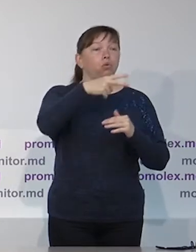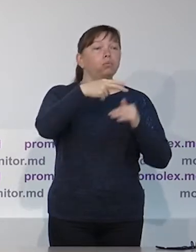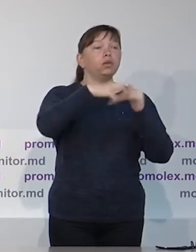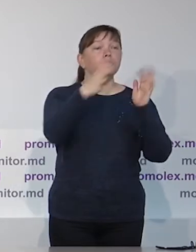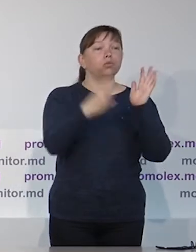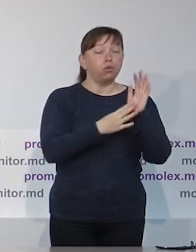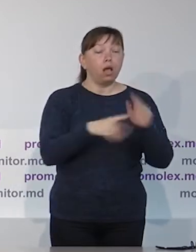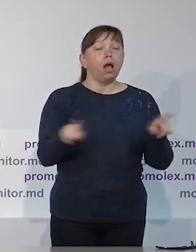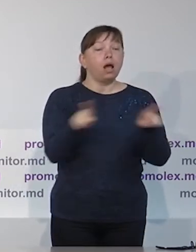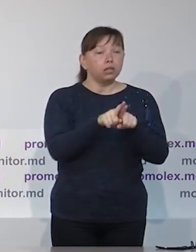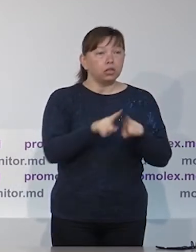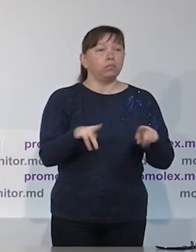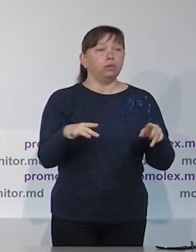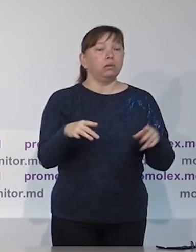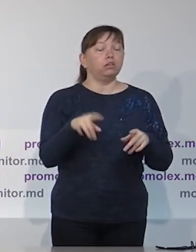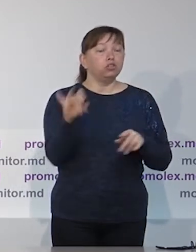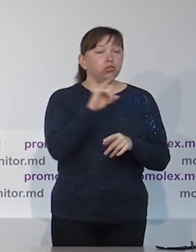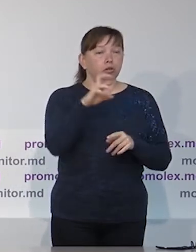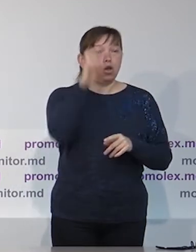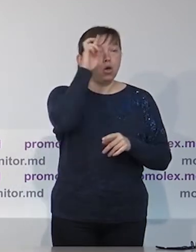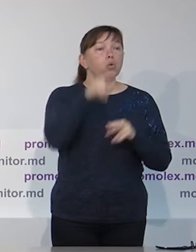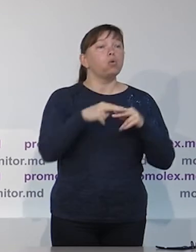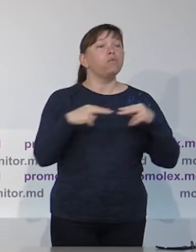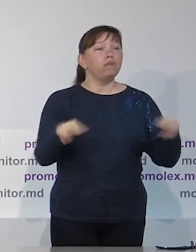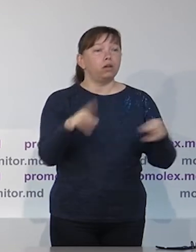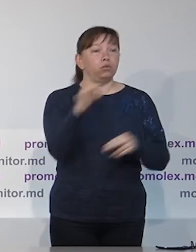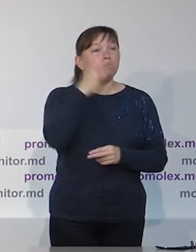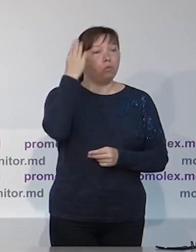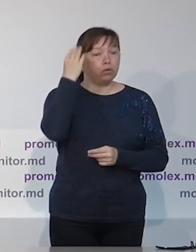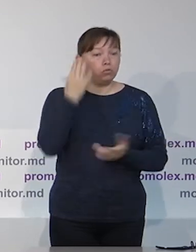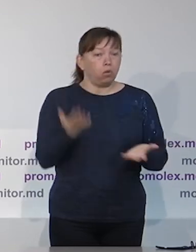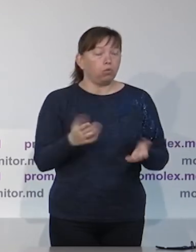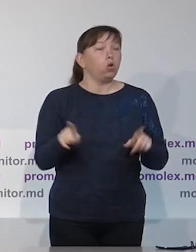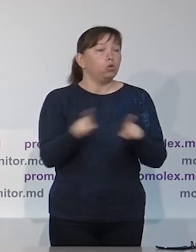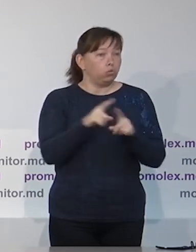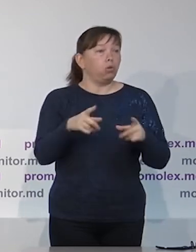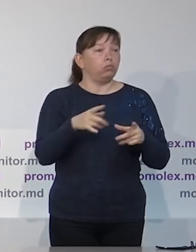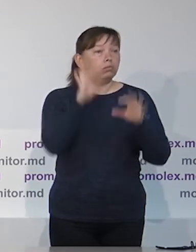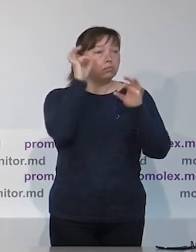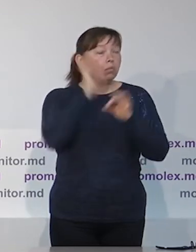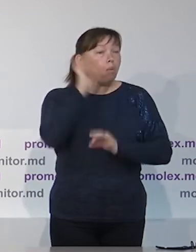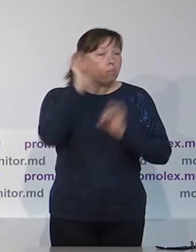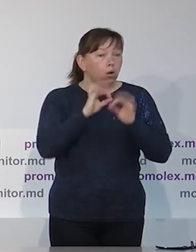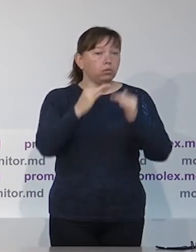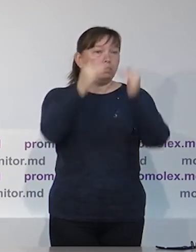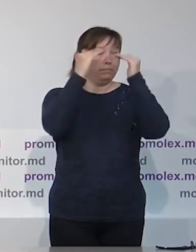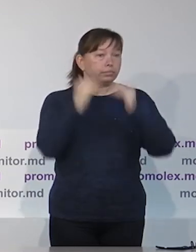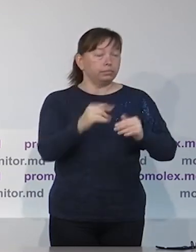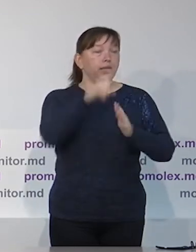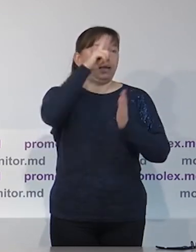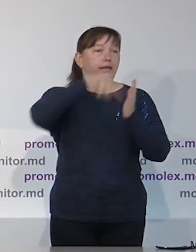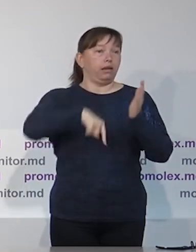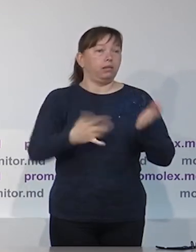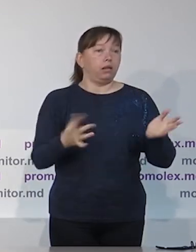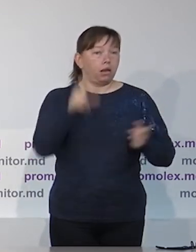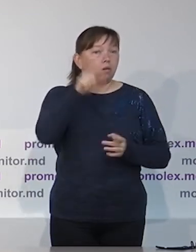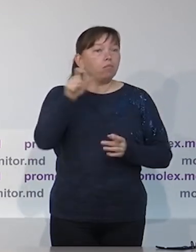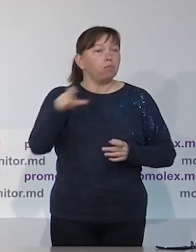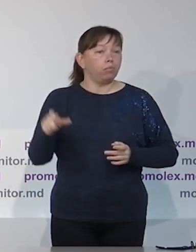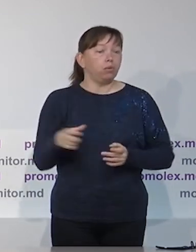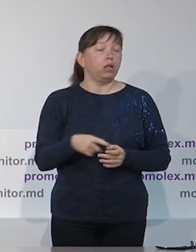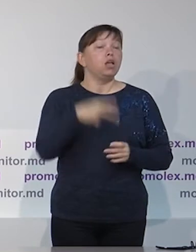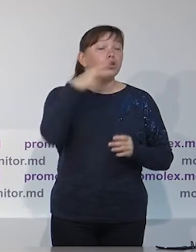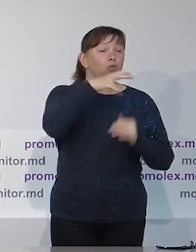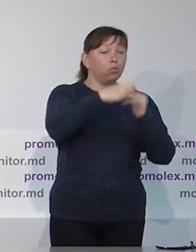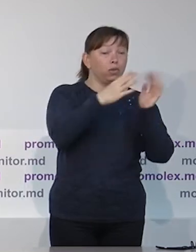Доверие граждан к парламенту упало примерно на 14% в 2020 году по сравнению с 2019